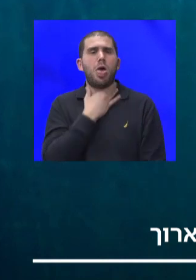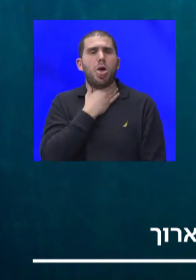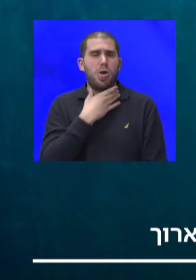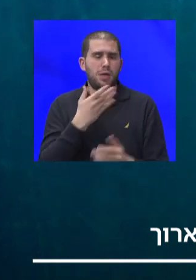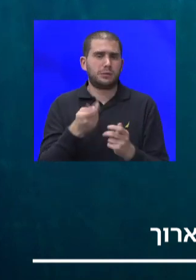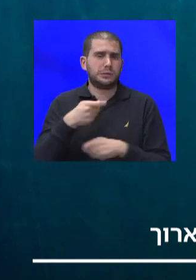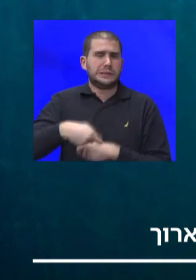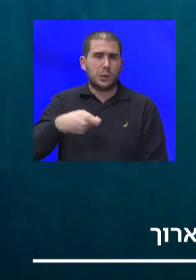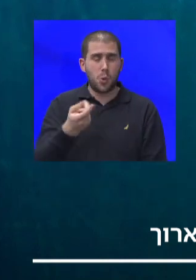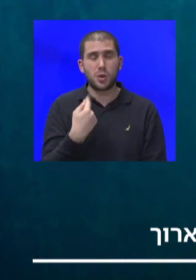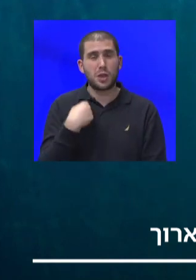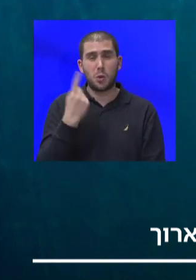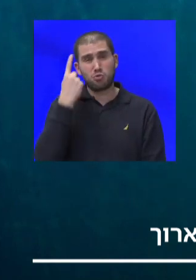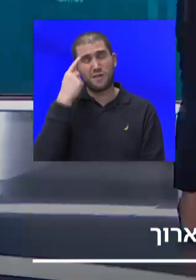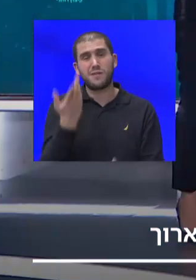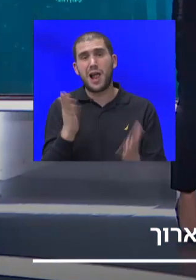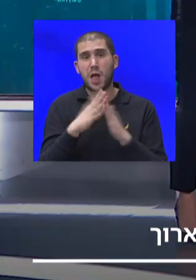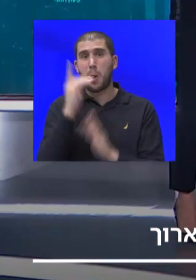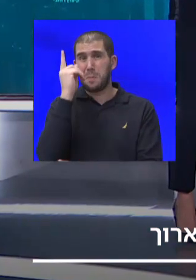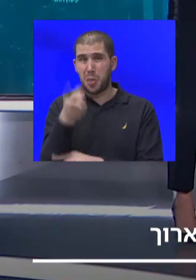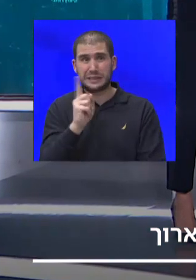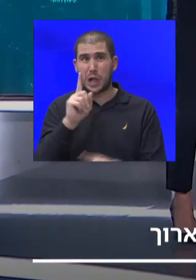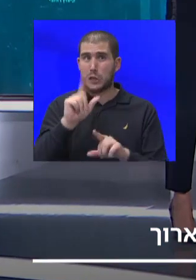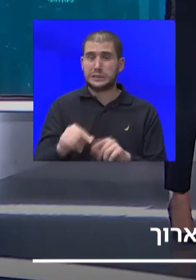במלון זה זול יותר מלזכור דירה בהיר.